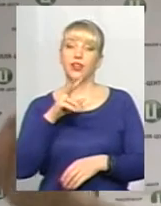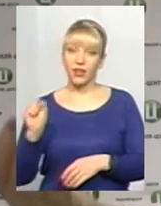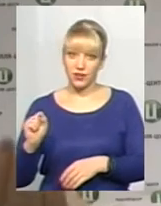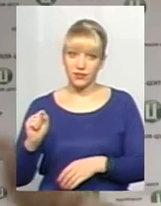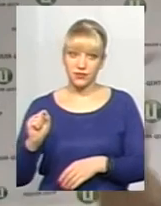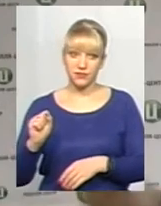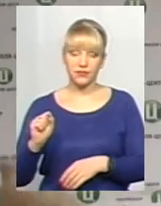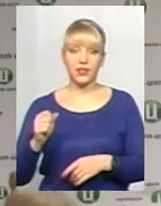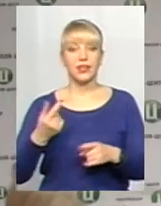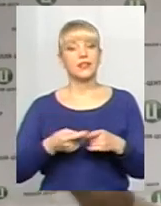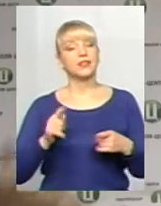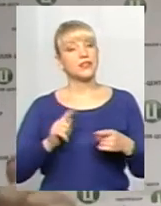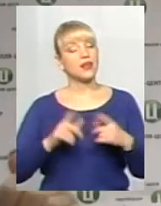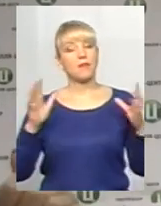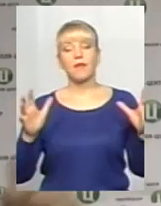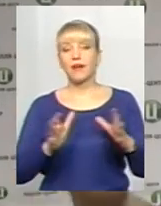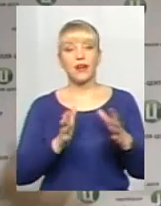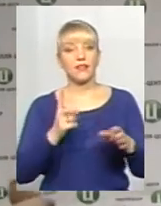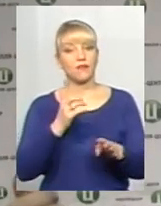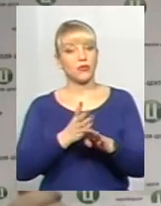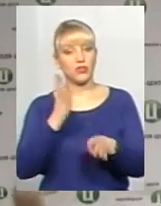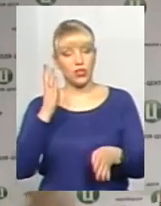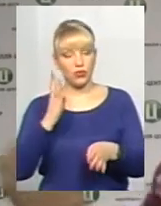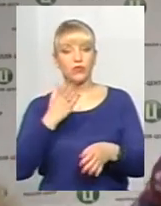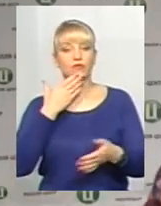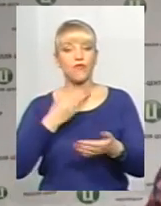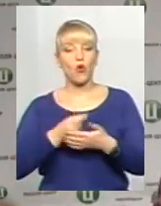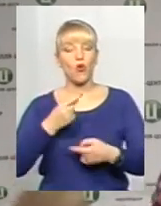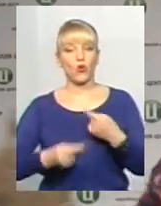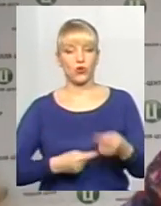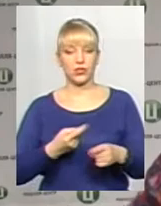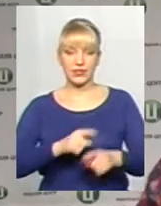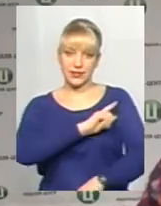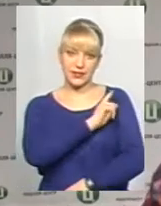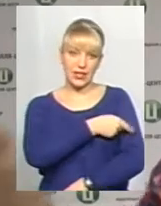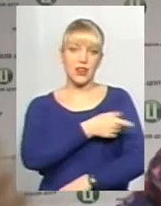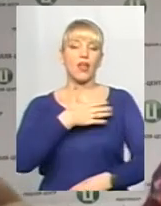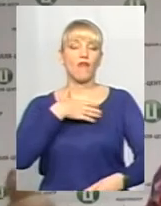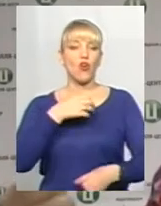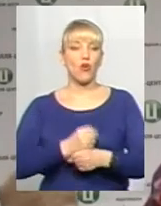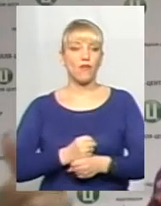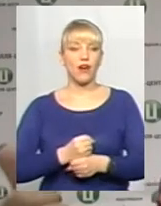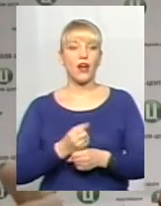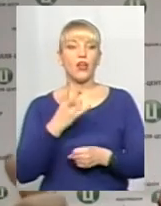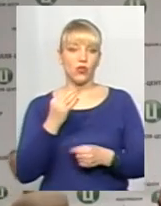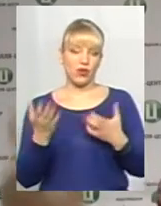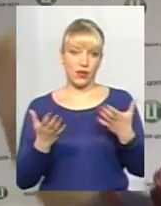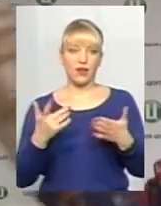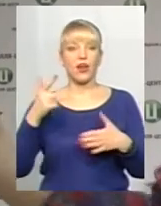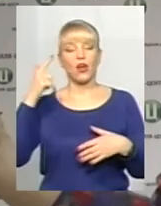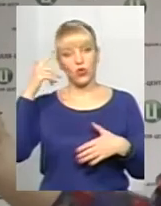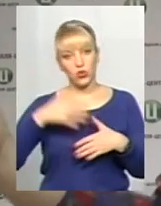берегиня, в першу чергу, свого роду. Це сильна, це вольова, але яка розуміє, що